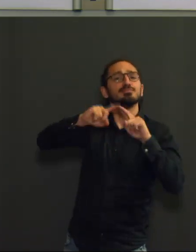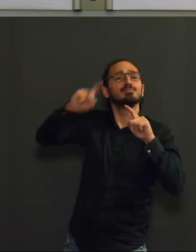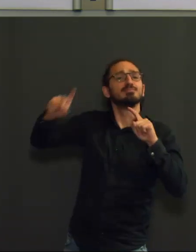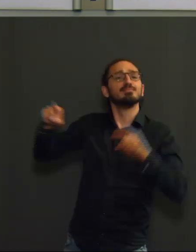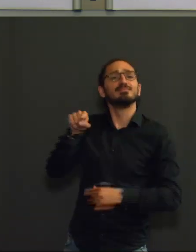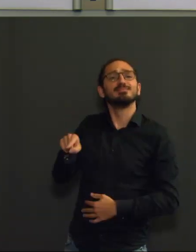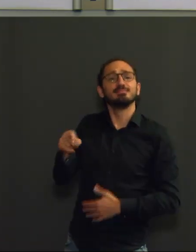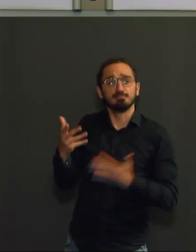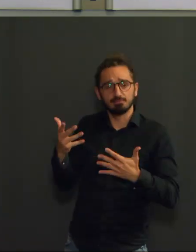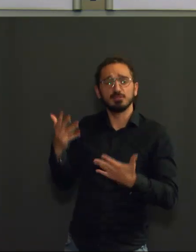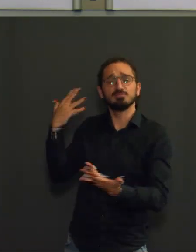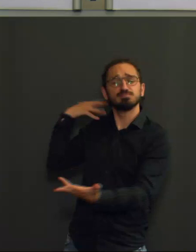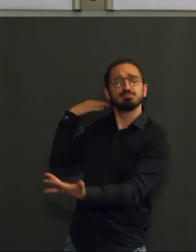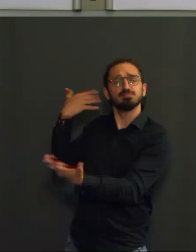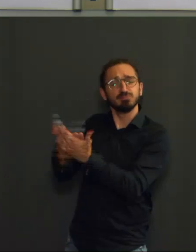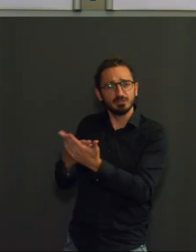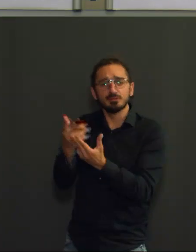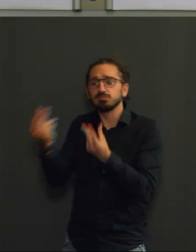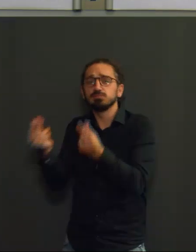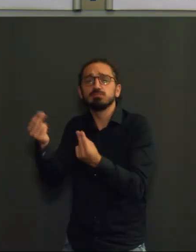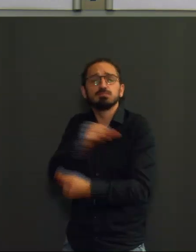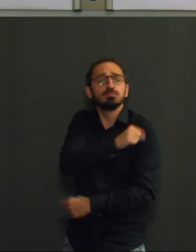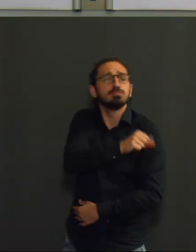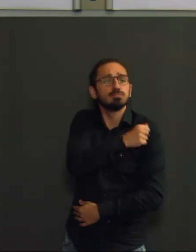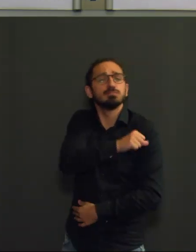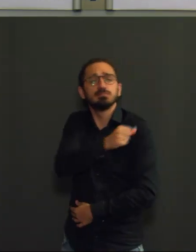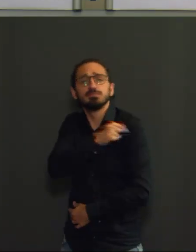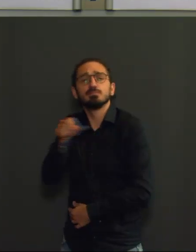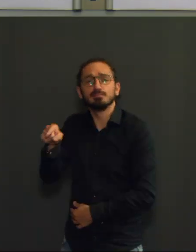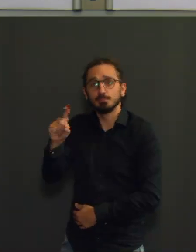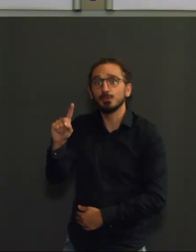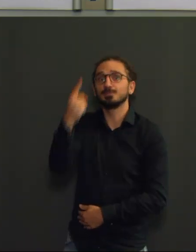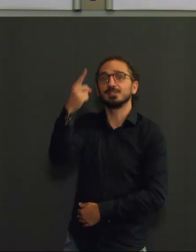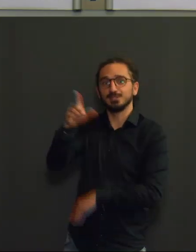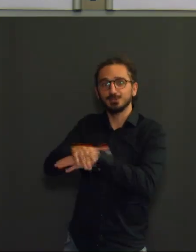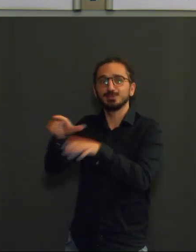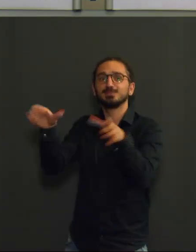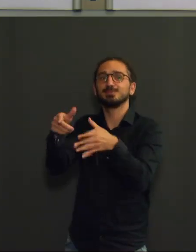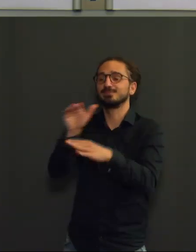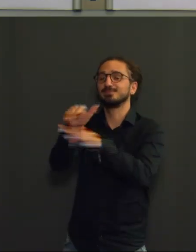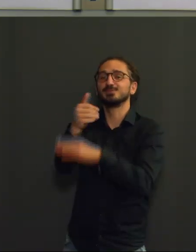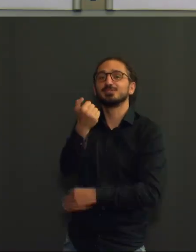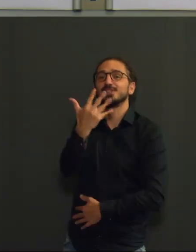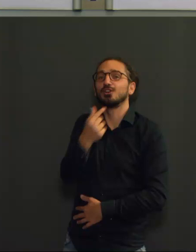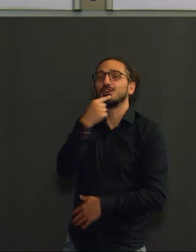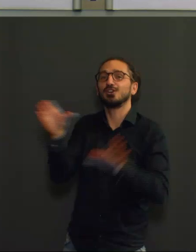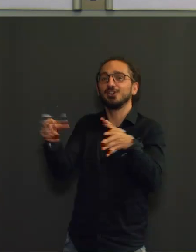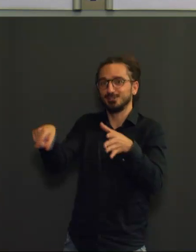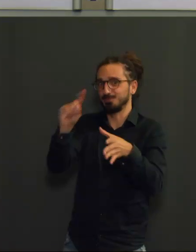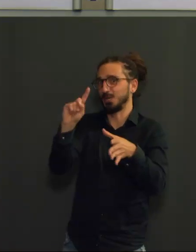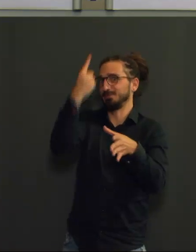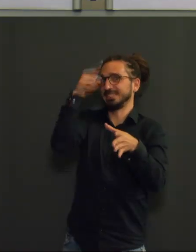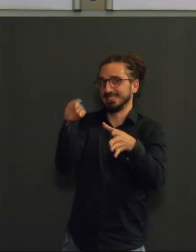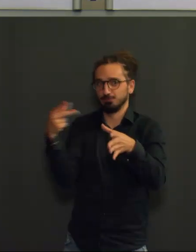vaccination à laquelle les plus de 65 ans ont eu un accès prioritaire contribue à